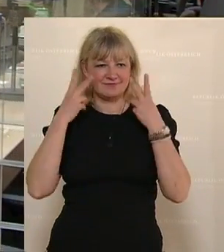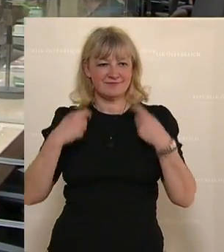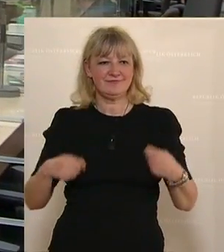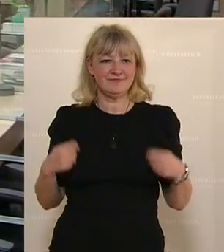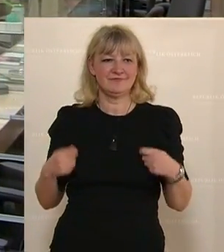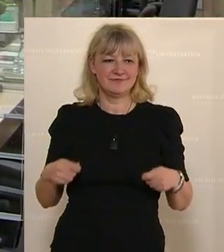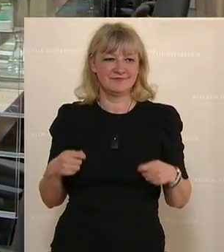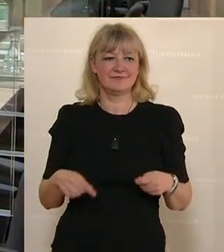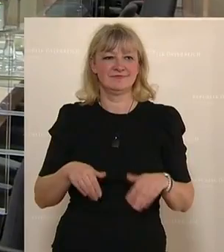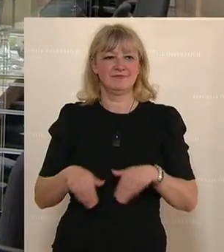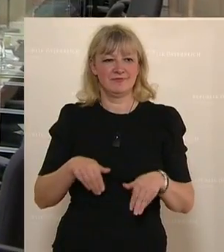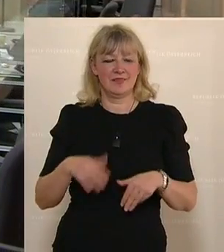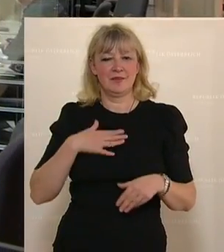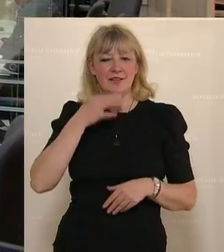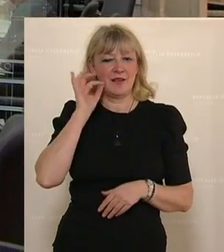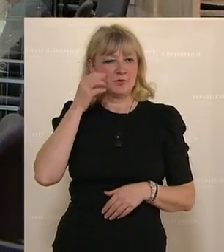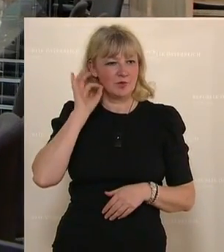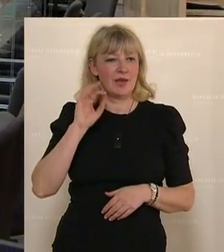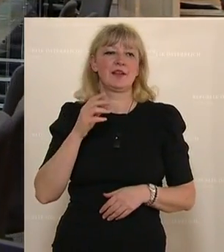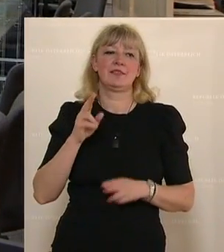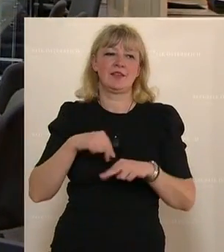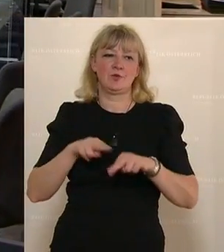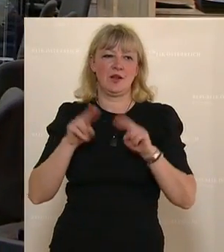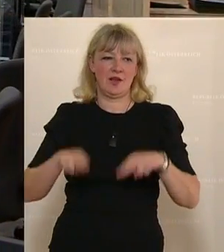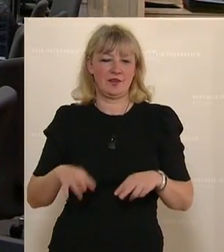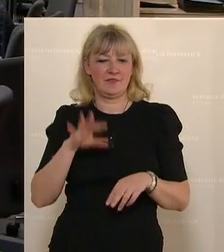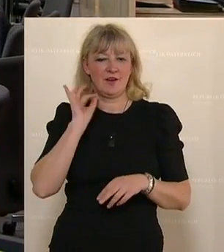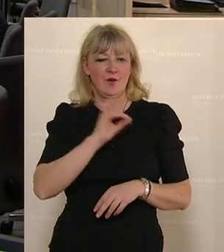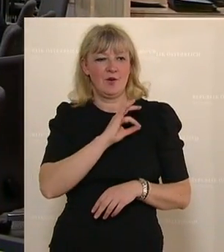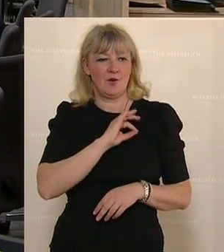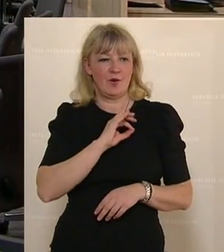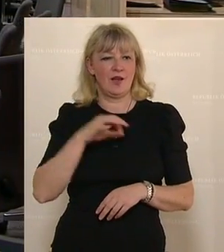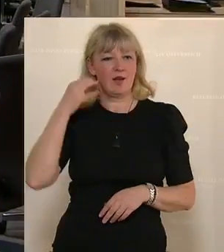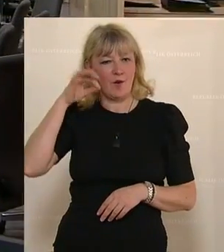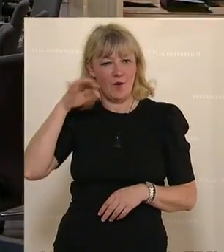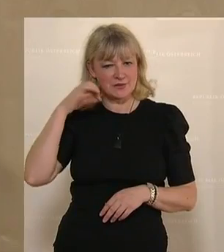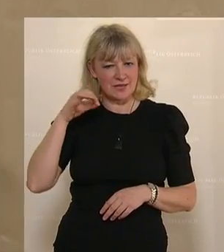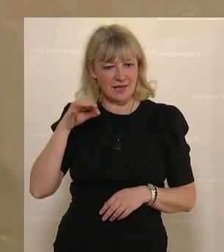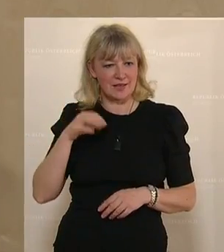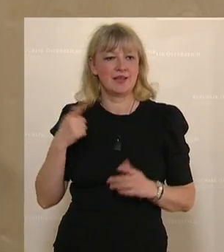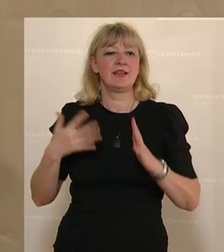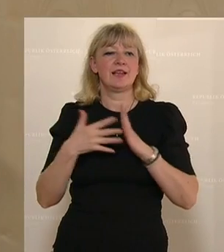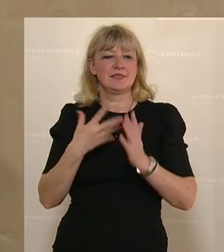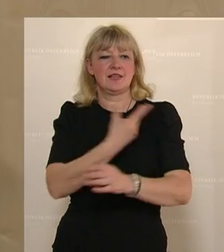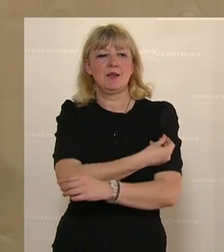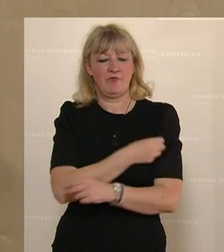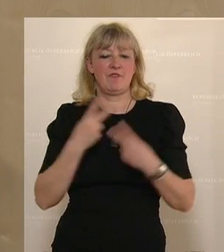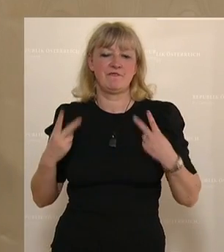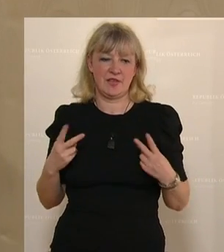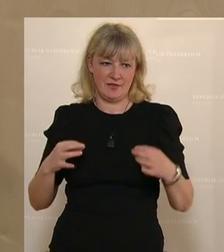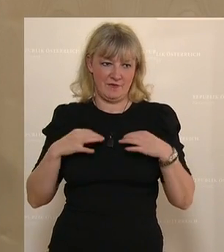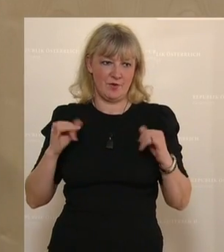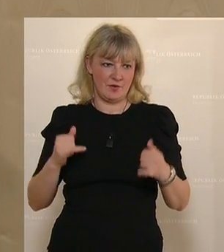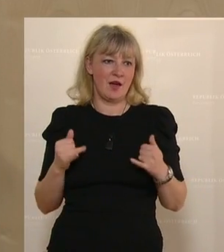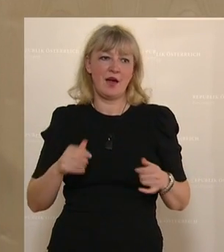Präsident, Herr Minister, meine Damen und Herren im Nationalrat, Frau Kollegin Heine Schossig, testen, impfen ist uns wichtig